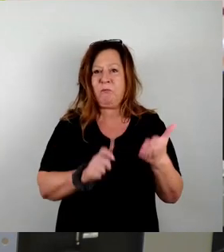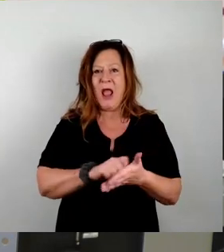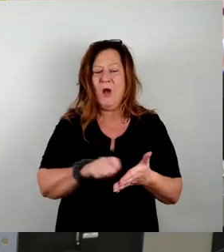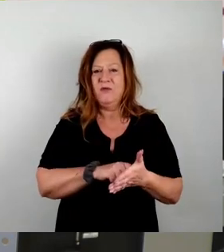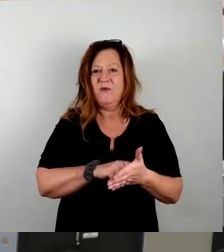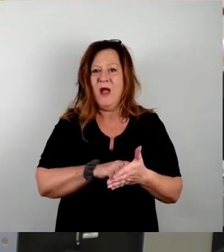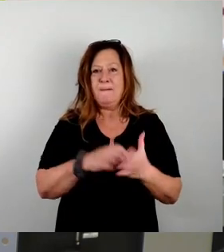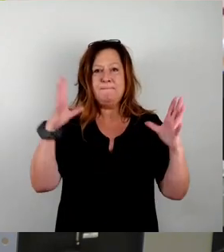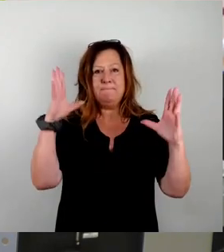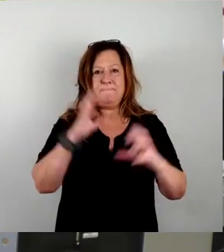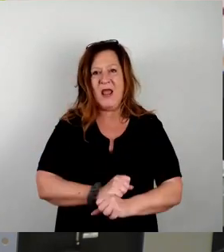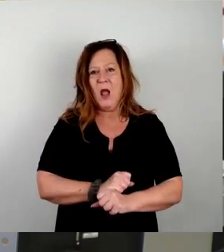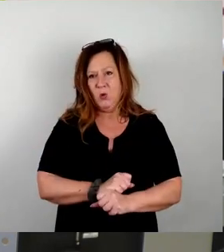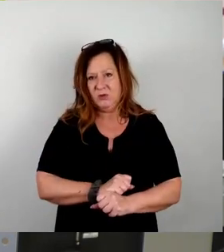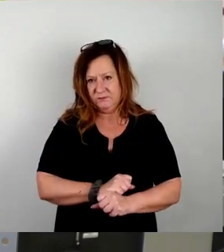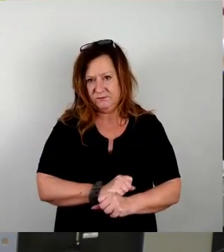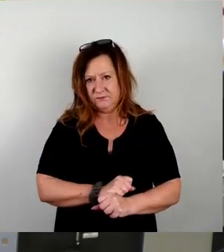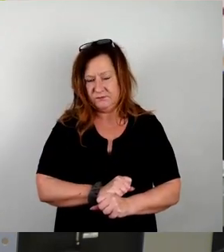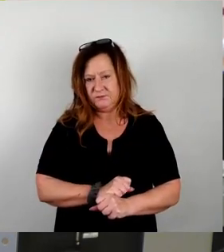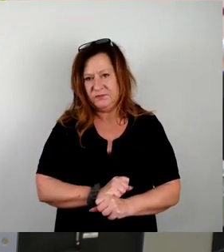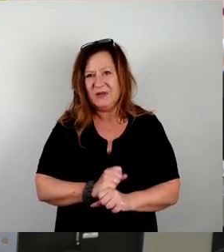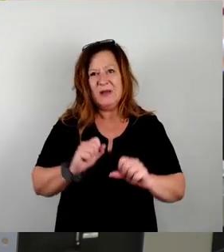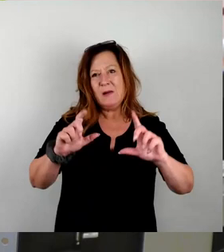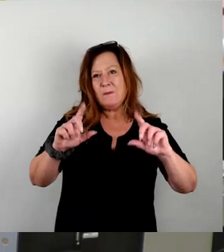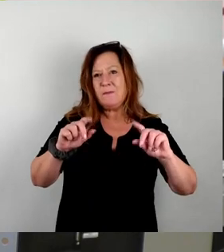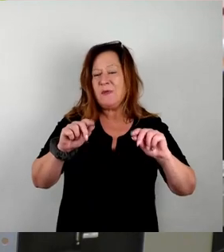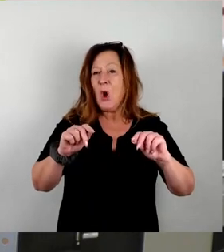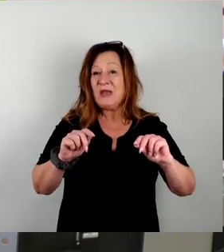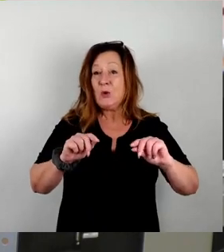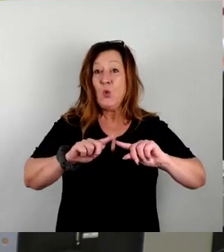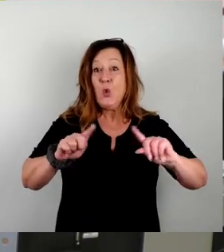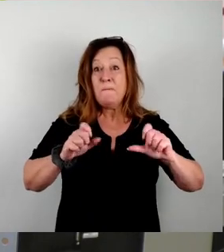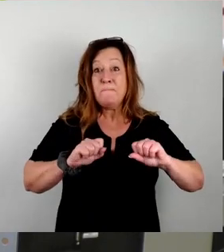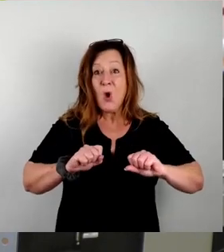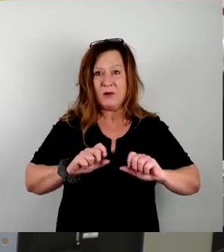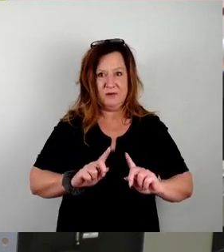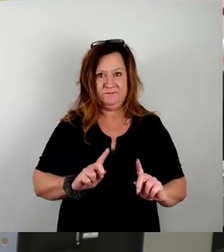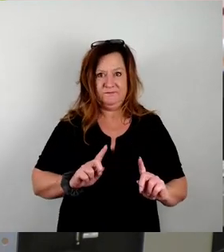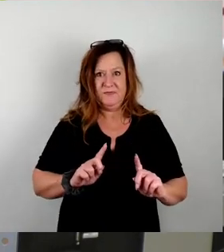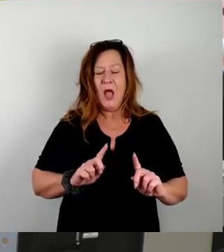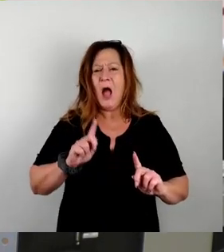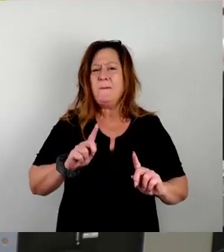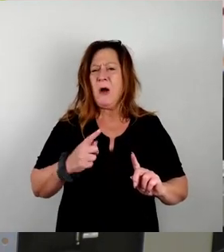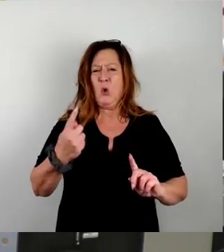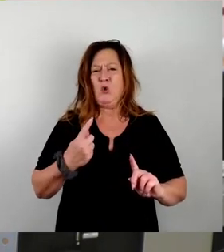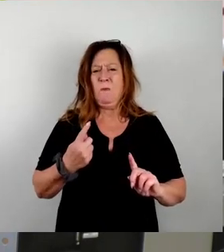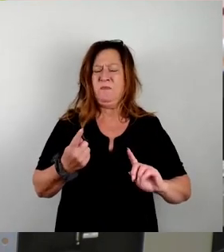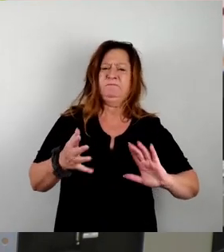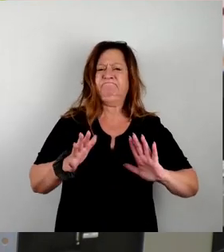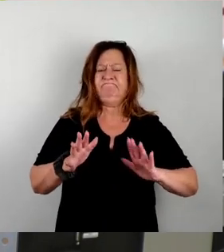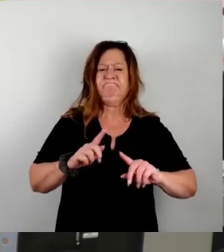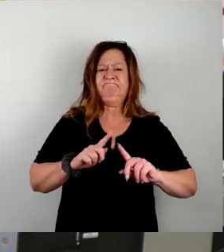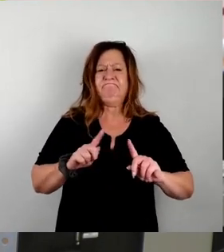ist zugegebenermaßen nicht völlig unmöglich, aber sehr, sehr unwahrscheinlich. Es ist eben nicht das, was wir